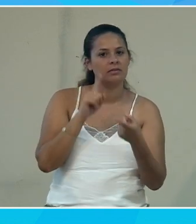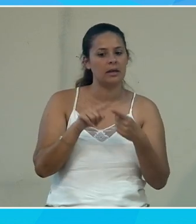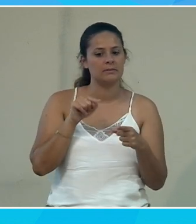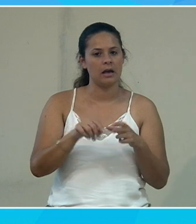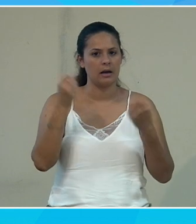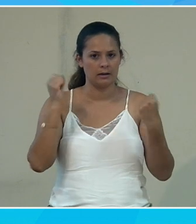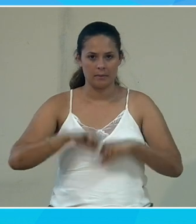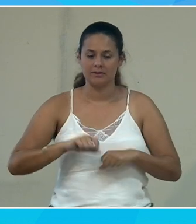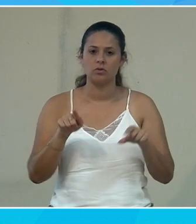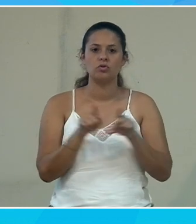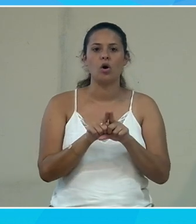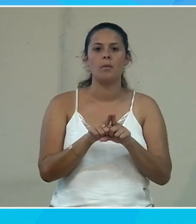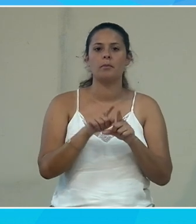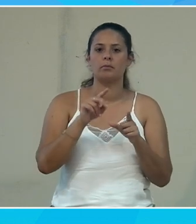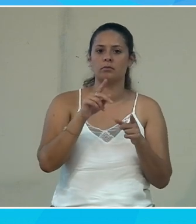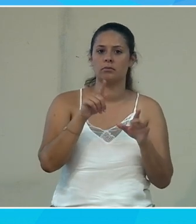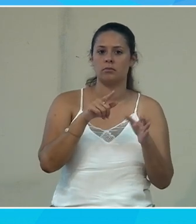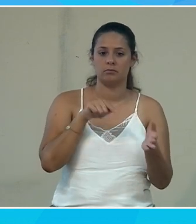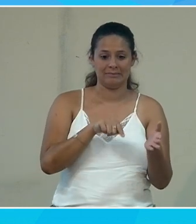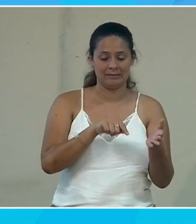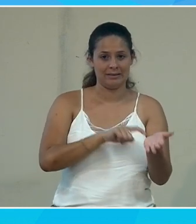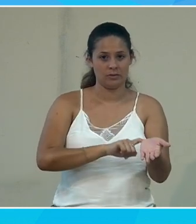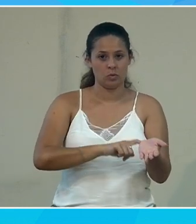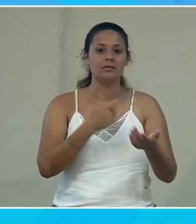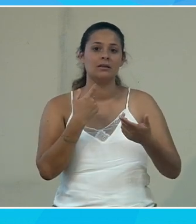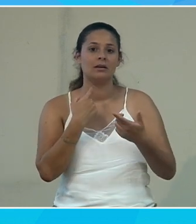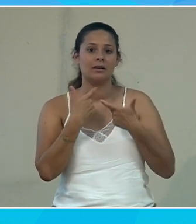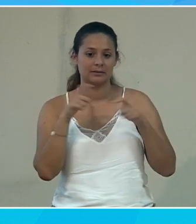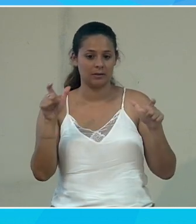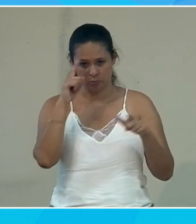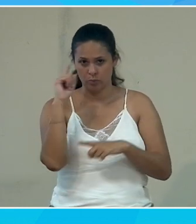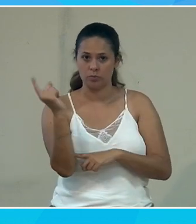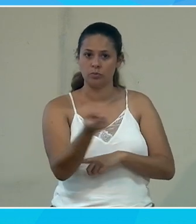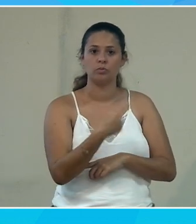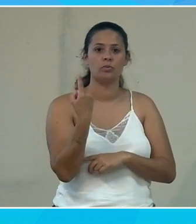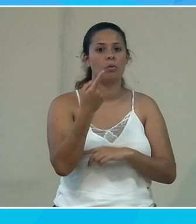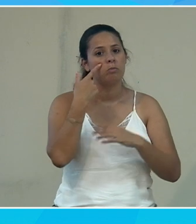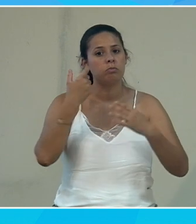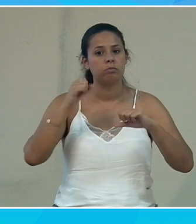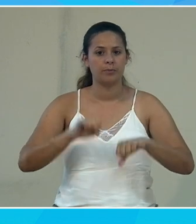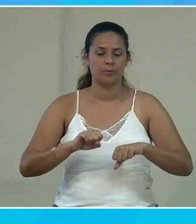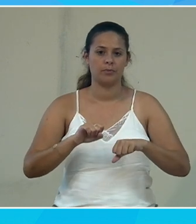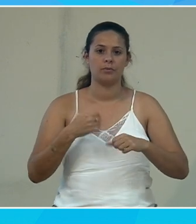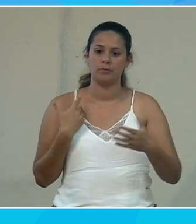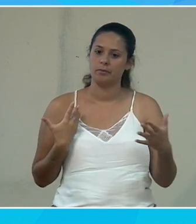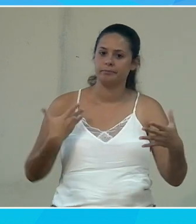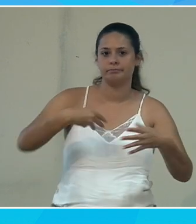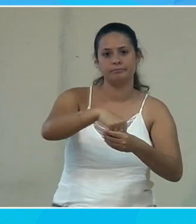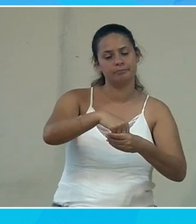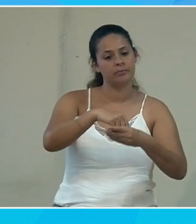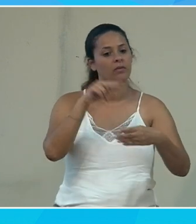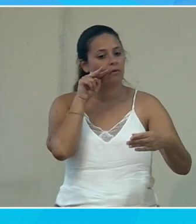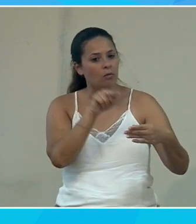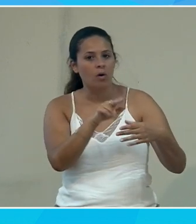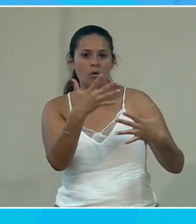c'est la capacité finalement à se dire que le source va être accessible à tous pour leur permettre d'être contributeurs pour leur permettre de voir